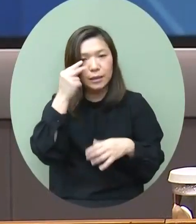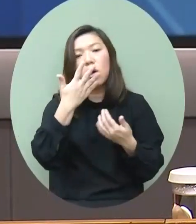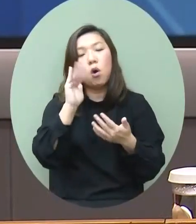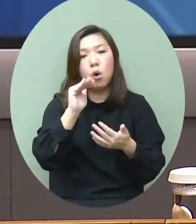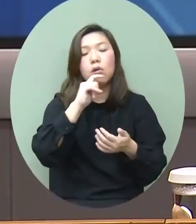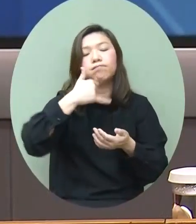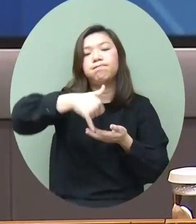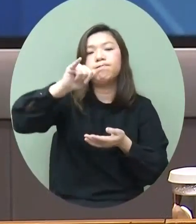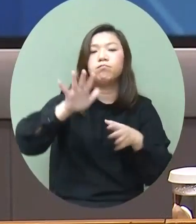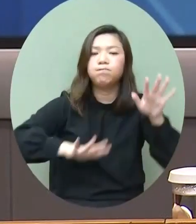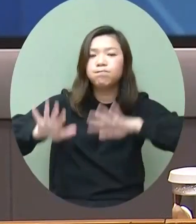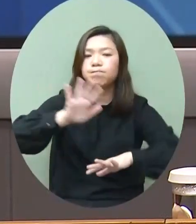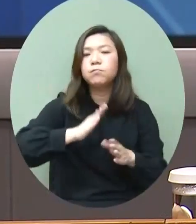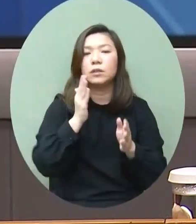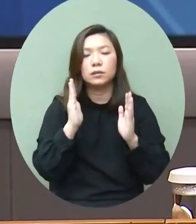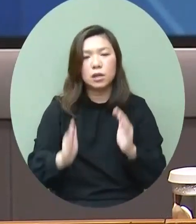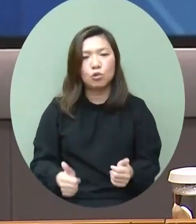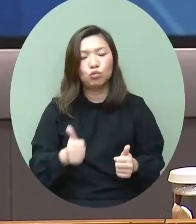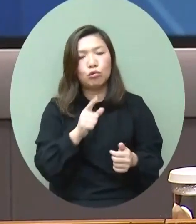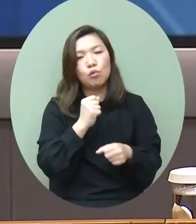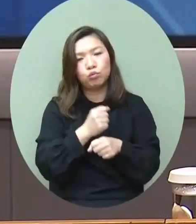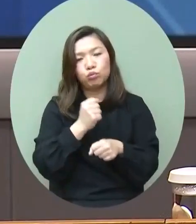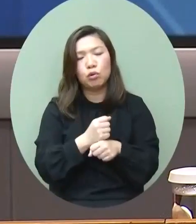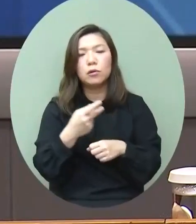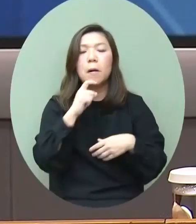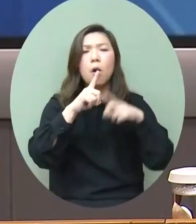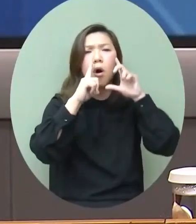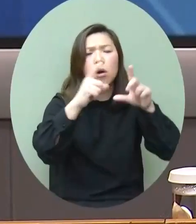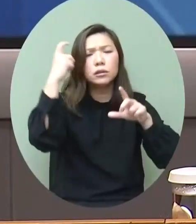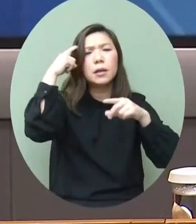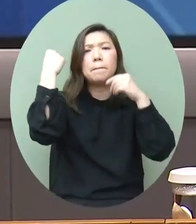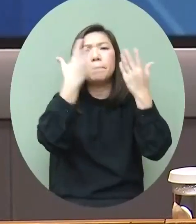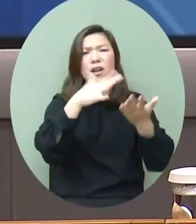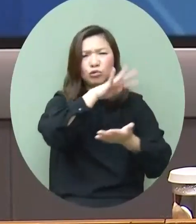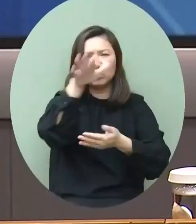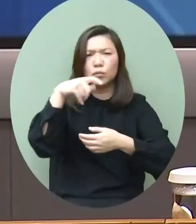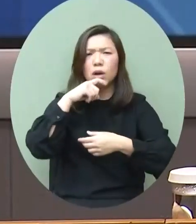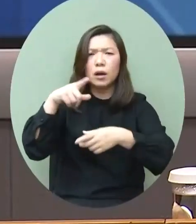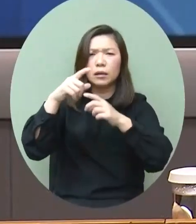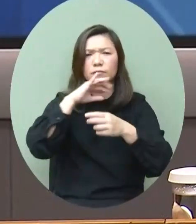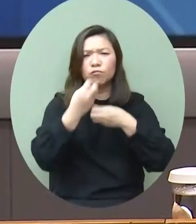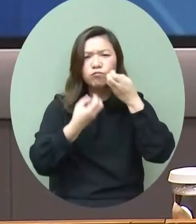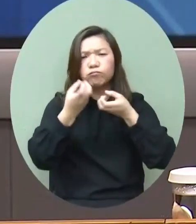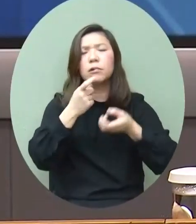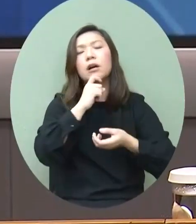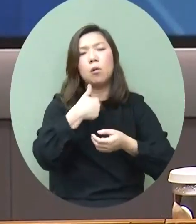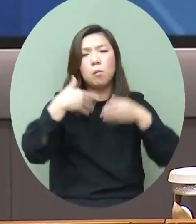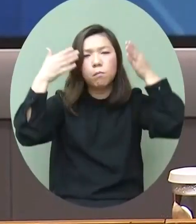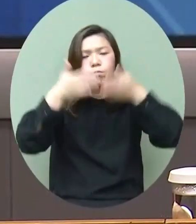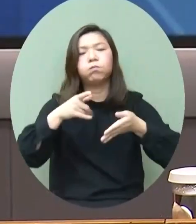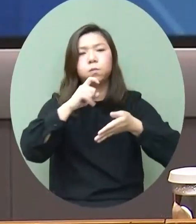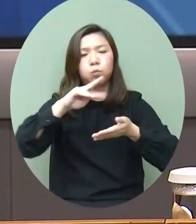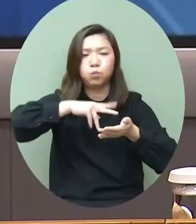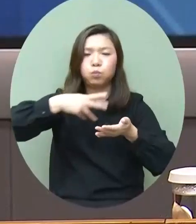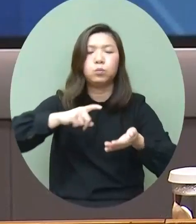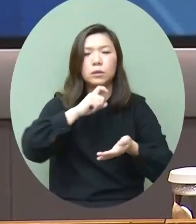去處理正常的事務等等這些都回應了業界近期對我們提出的重點關注在最新的公